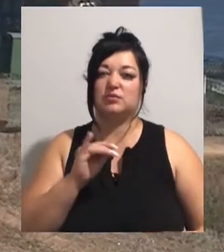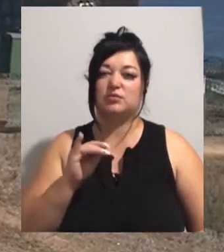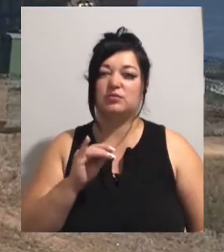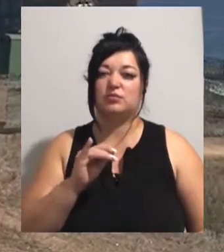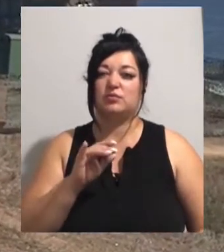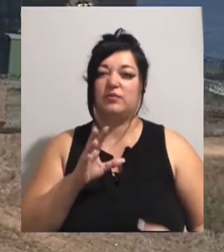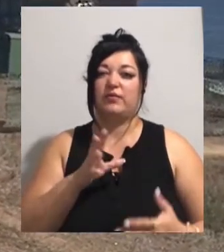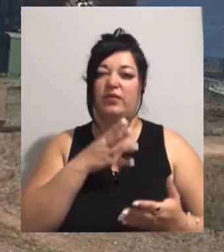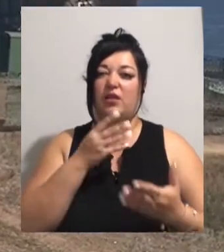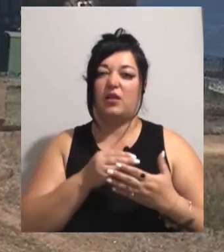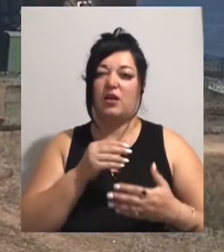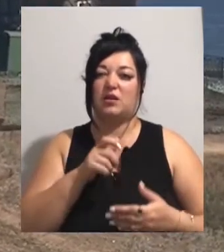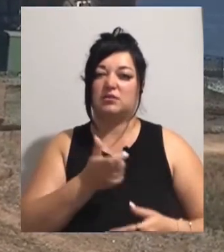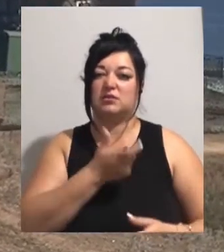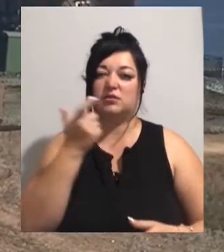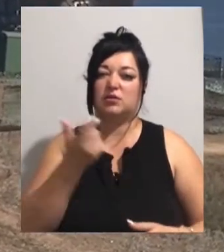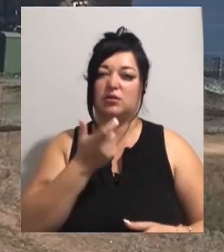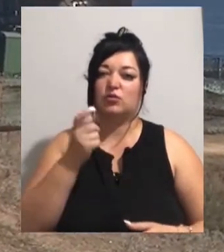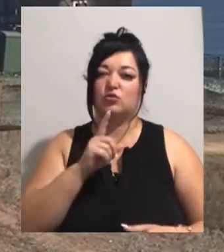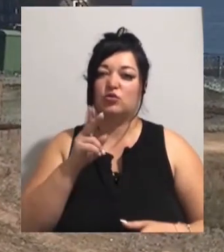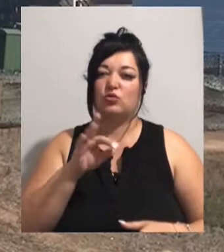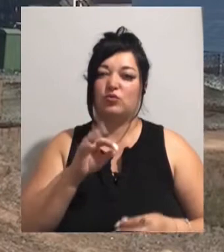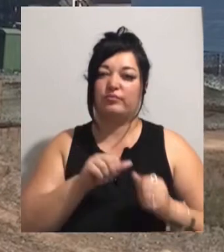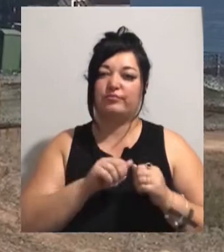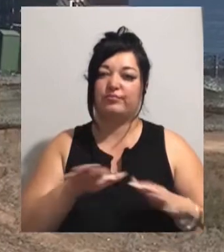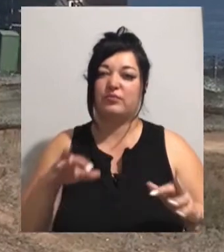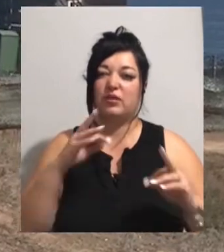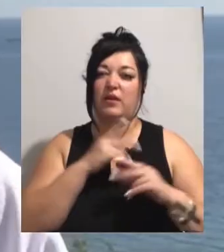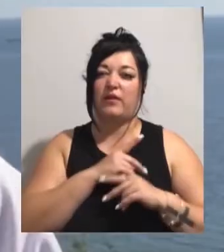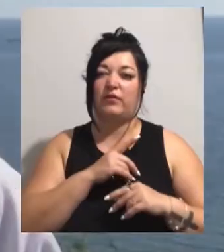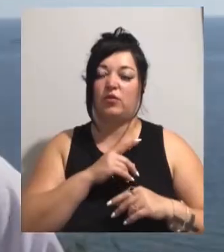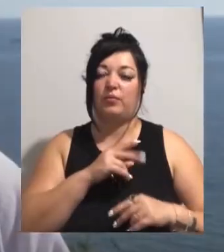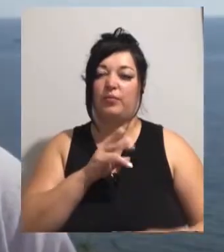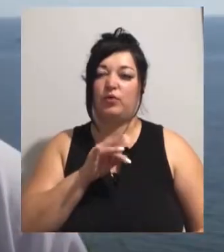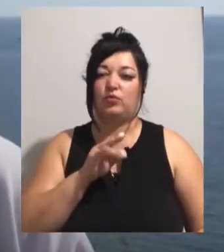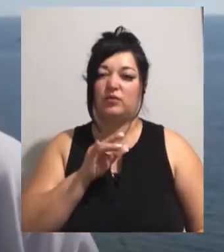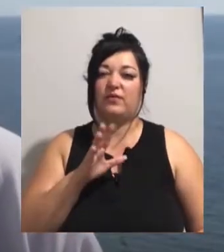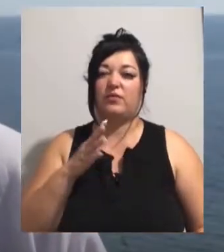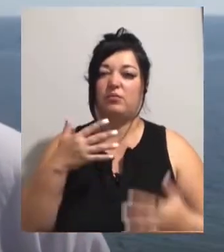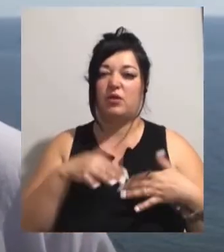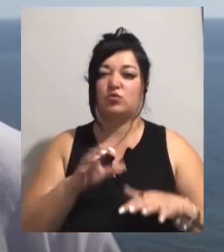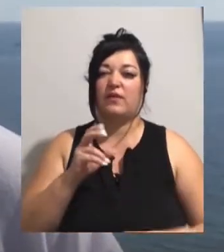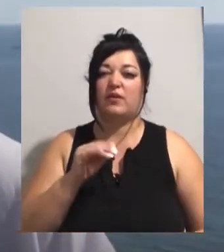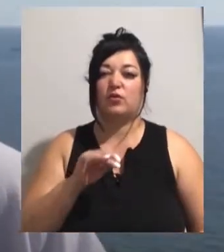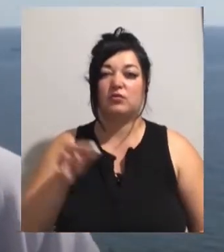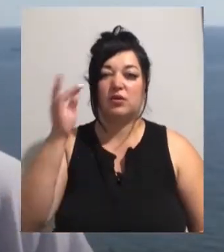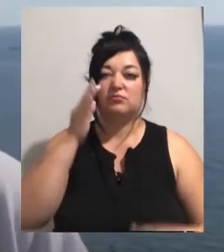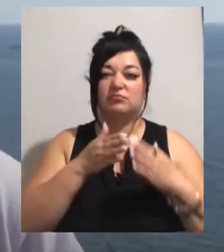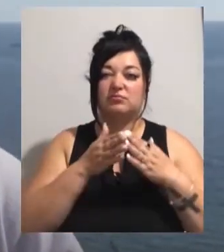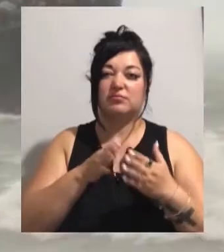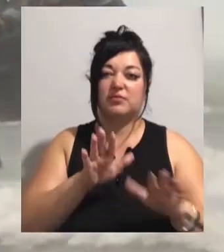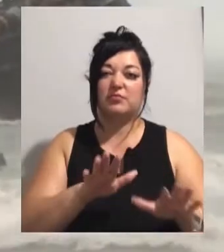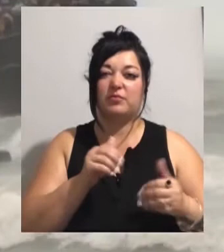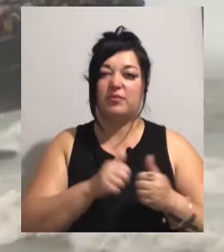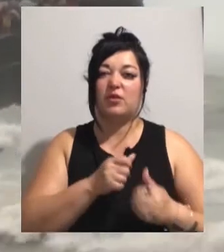щодо потраплених нафтопродуктів в морську акваторію. Нагадаємо, Дельфі перебував біля Одеського узбережжя з